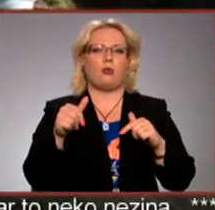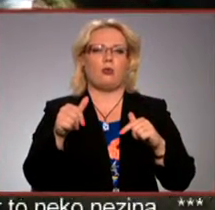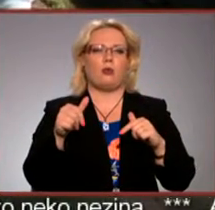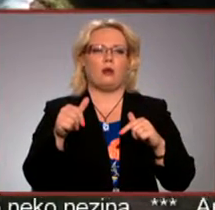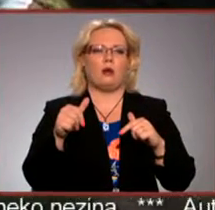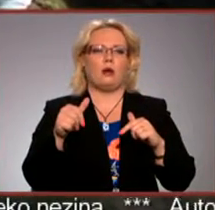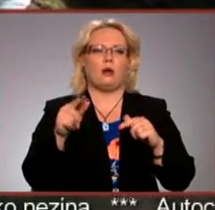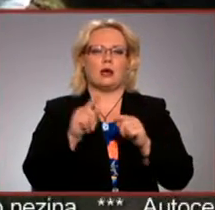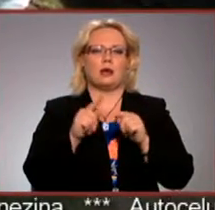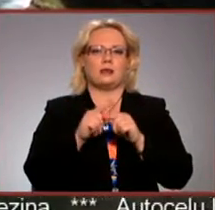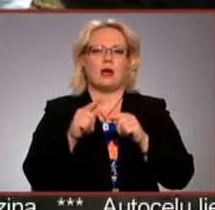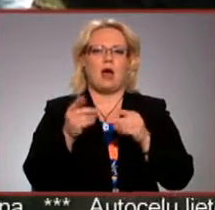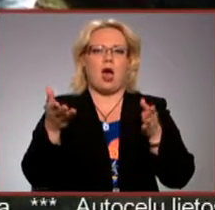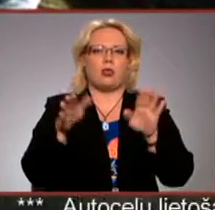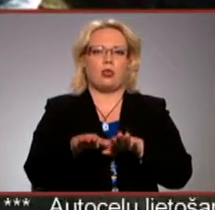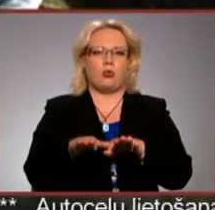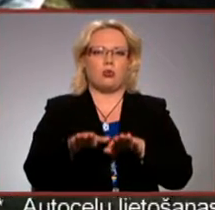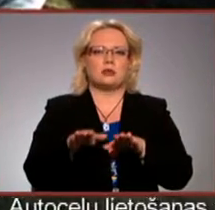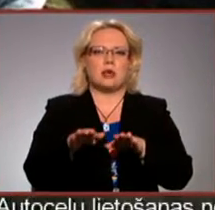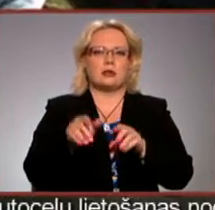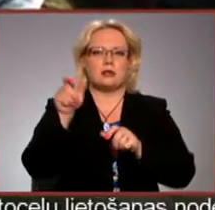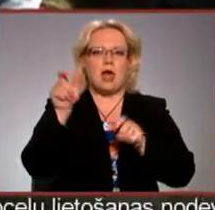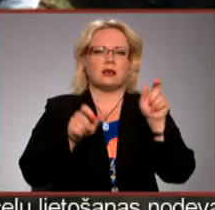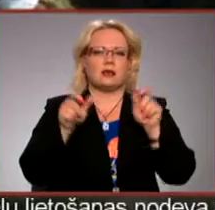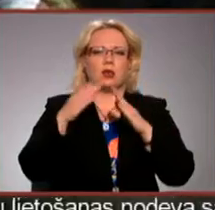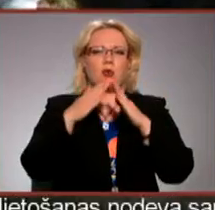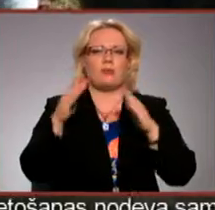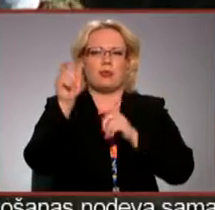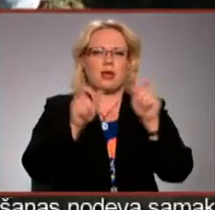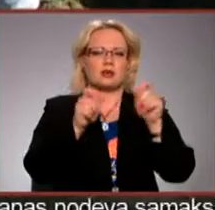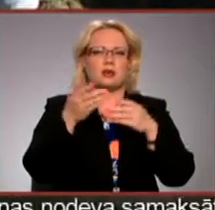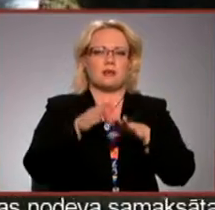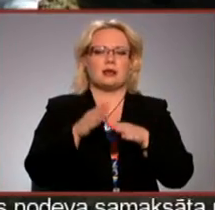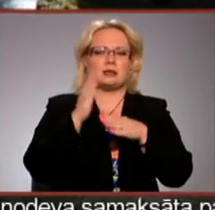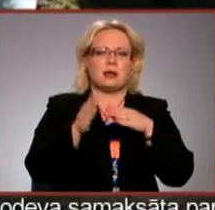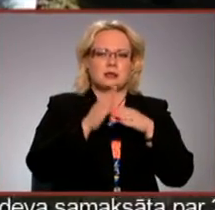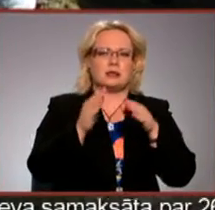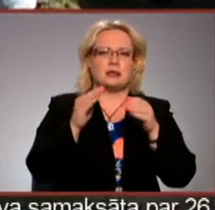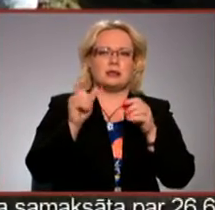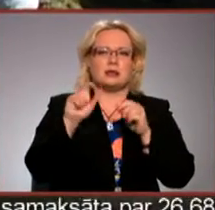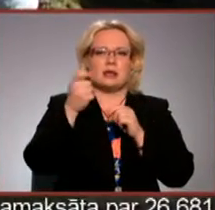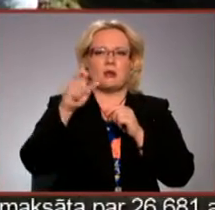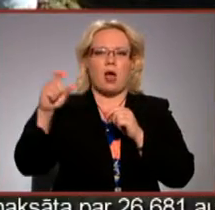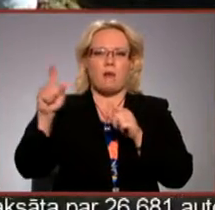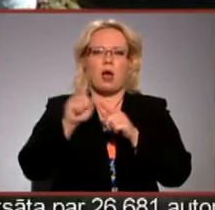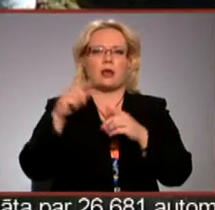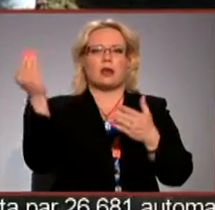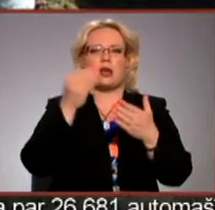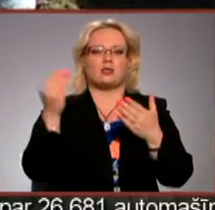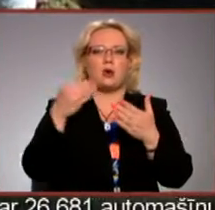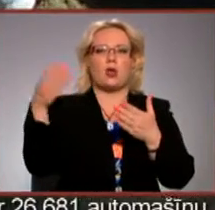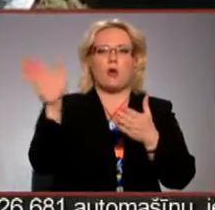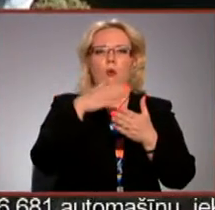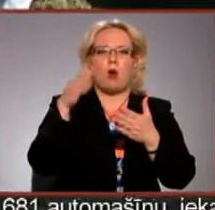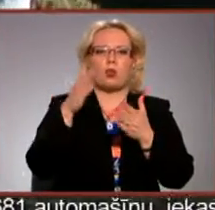atlūzas, kur sasmalcinu, cikot gabaliņos un arī tāpat ar gleznotāju otiņu,